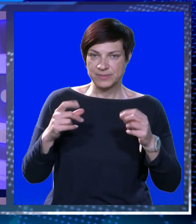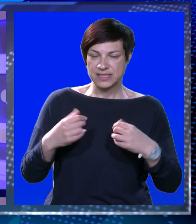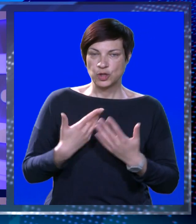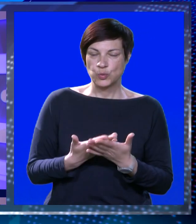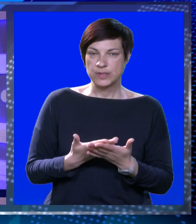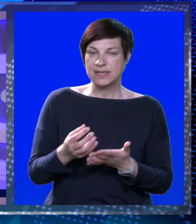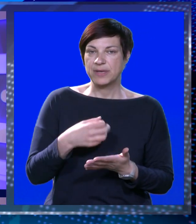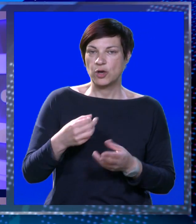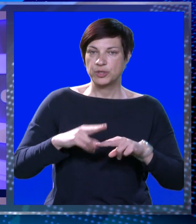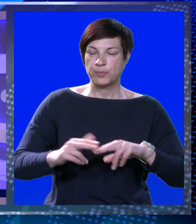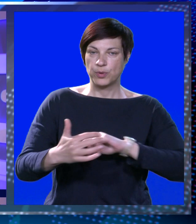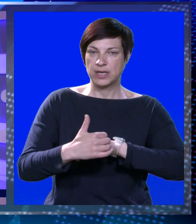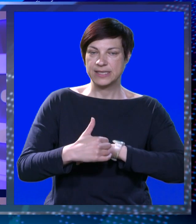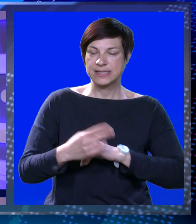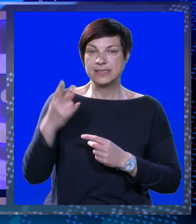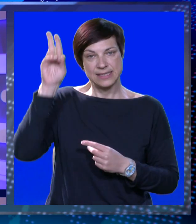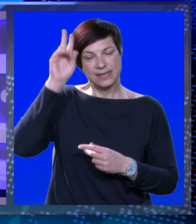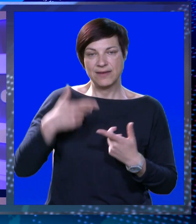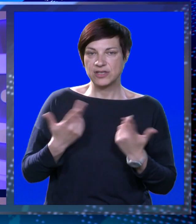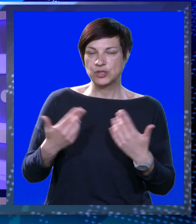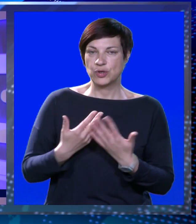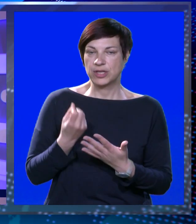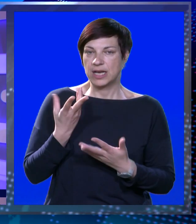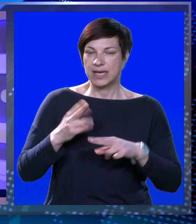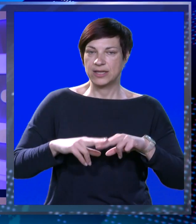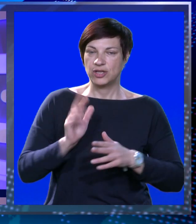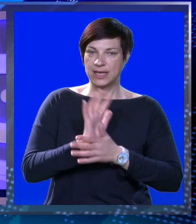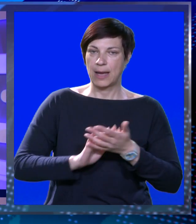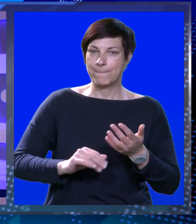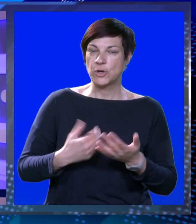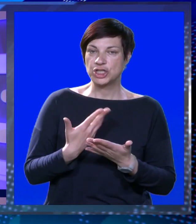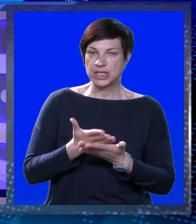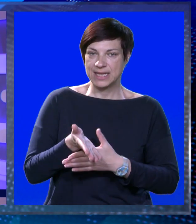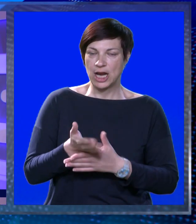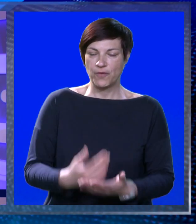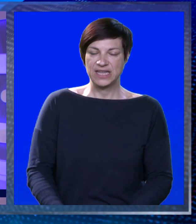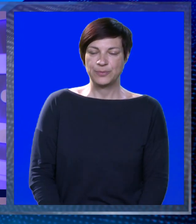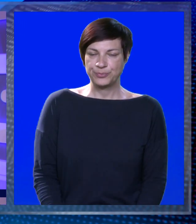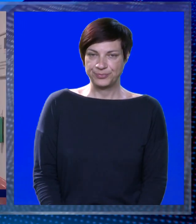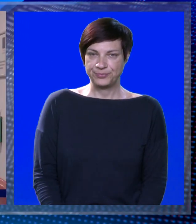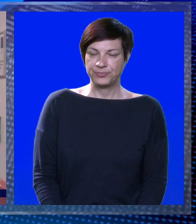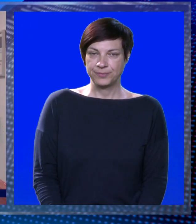institucijama. Izopće bolnice Dubrovnik za Dnevnik su otkrili kad ta odluka počini s primjenom.